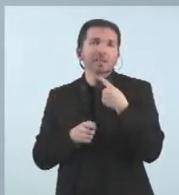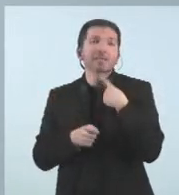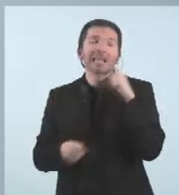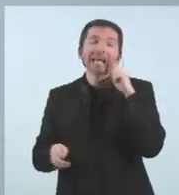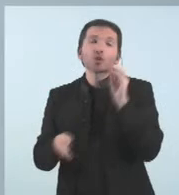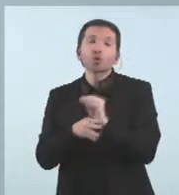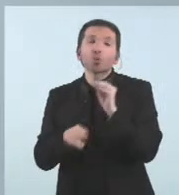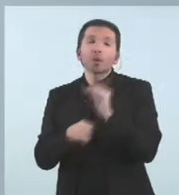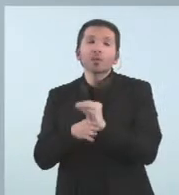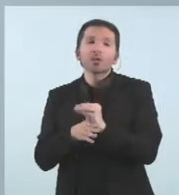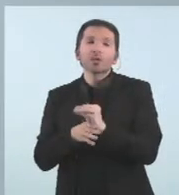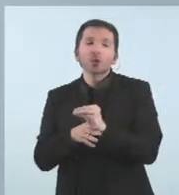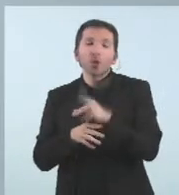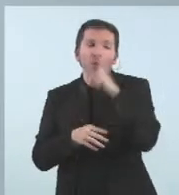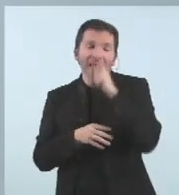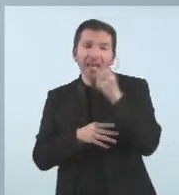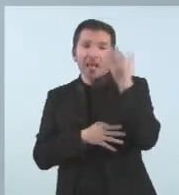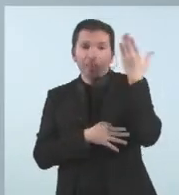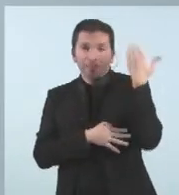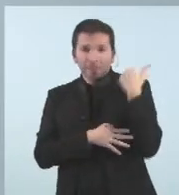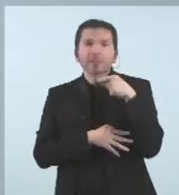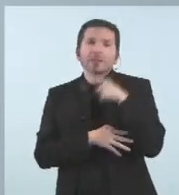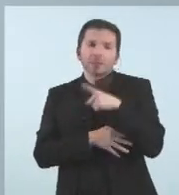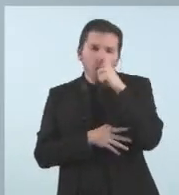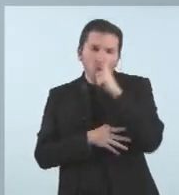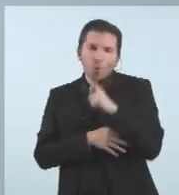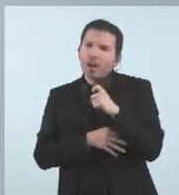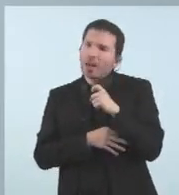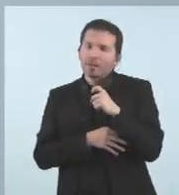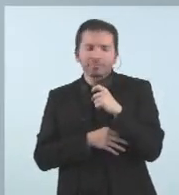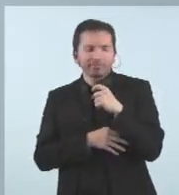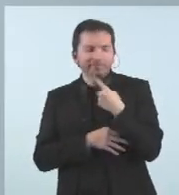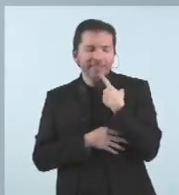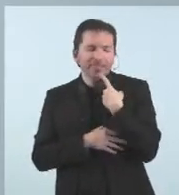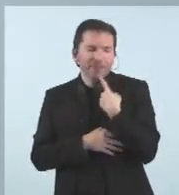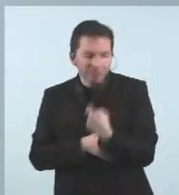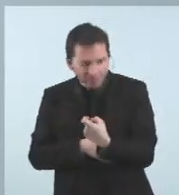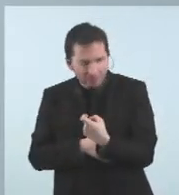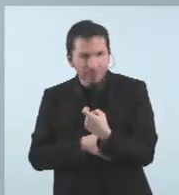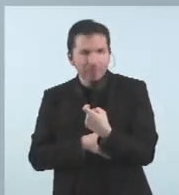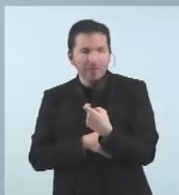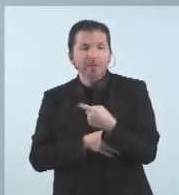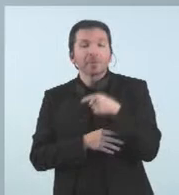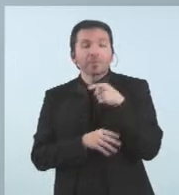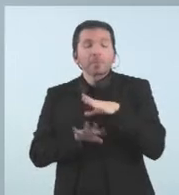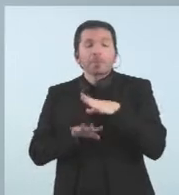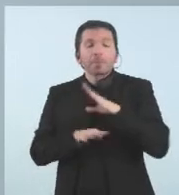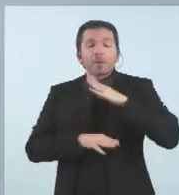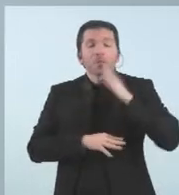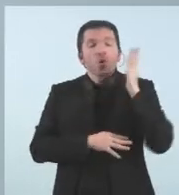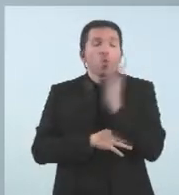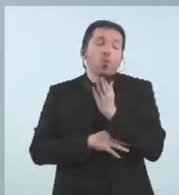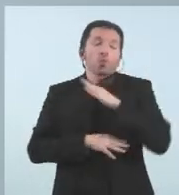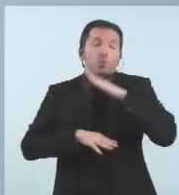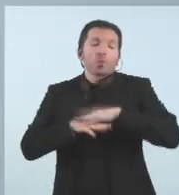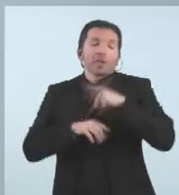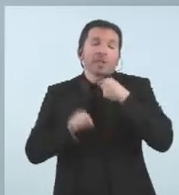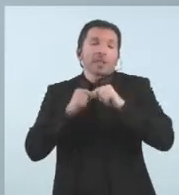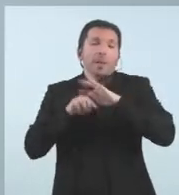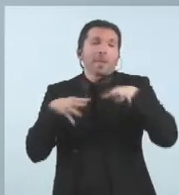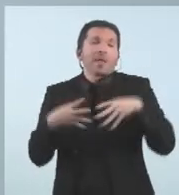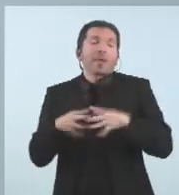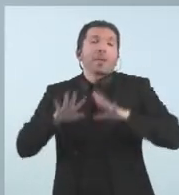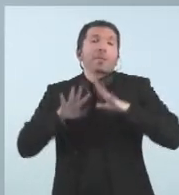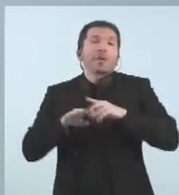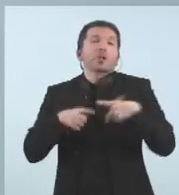21 tots ho hem estat evocant un any complicat un any amb el que hem seguit aquesta lluita amb pandèmia però que el sector cultural ha passat un